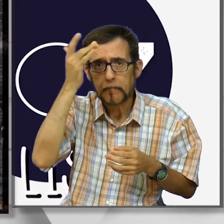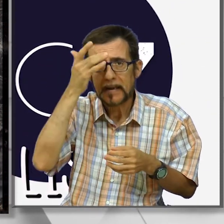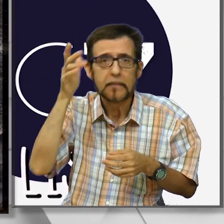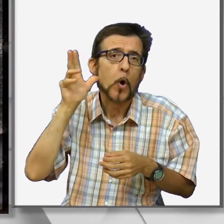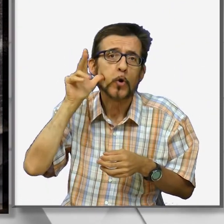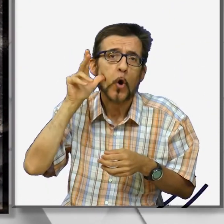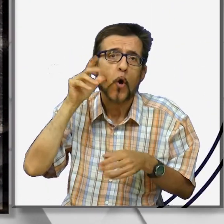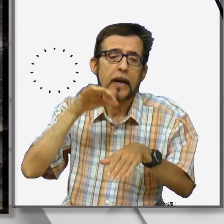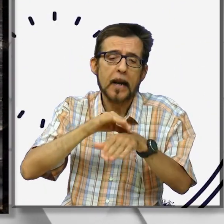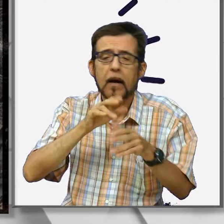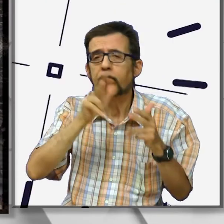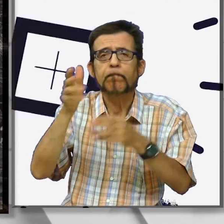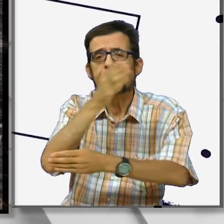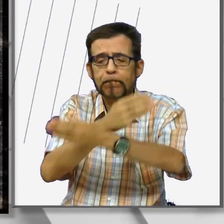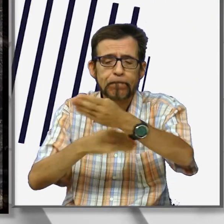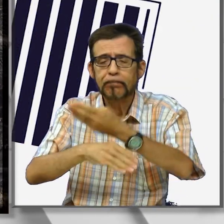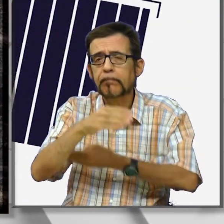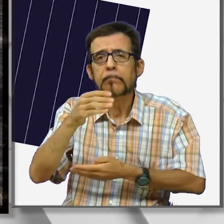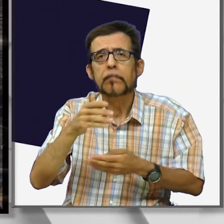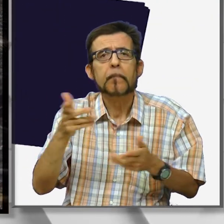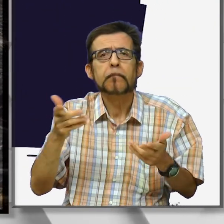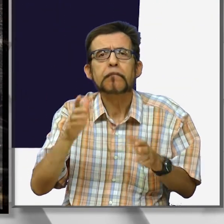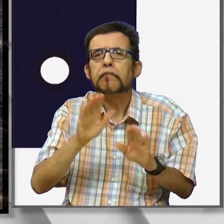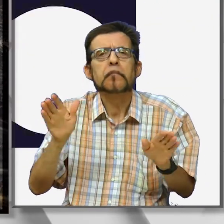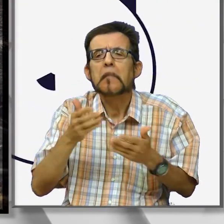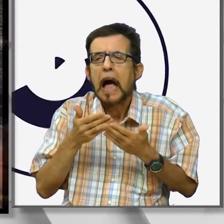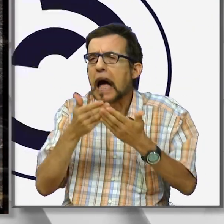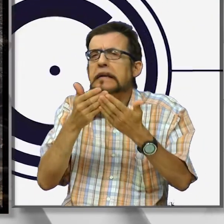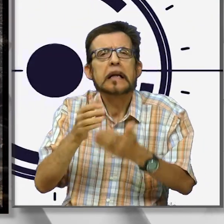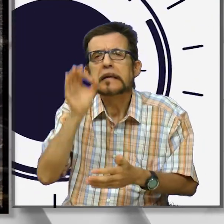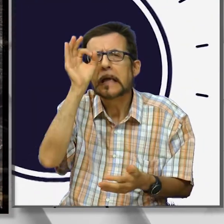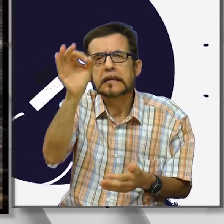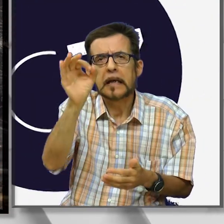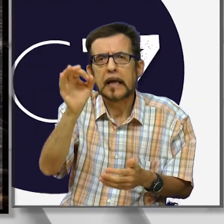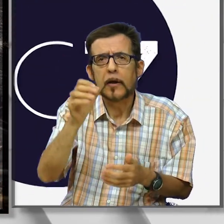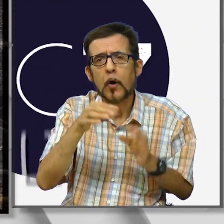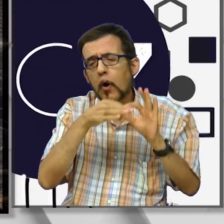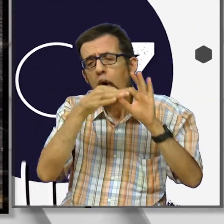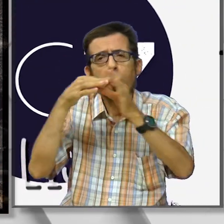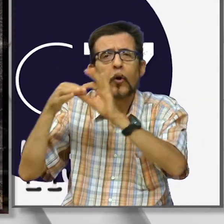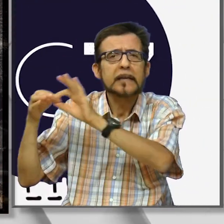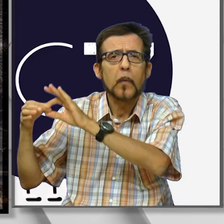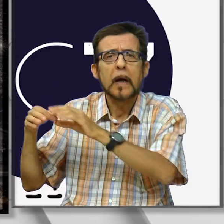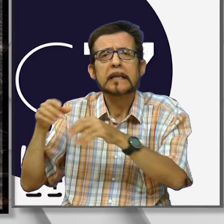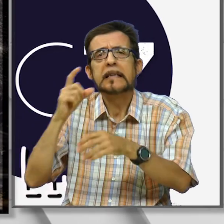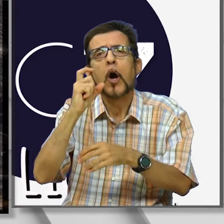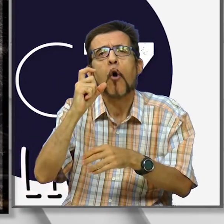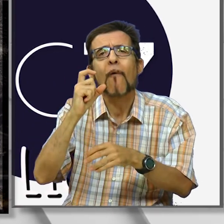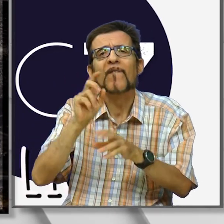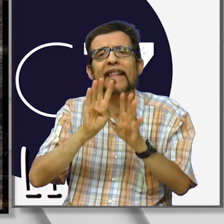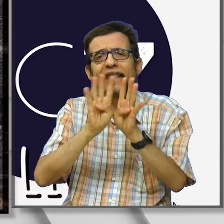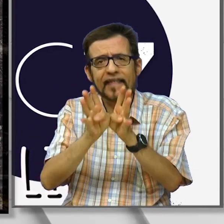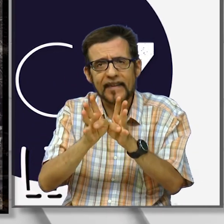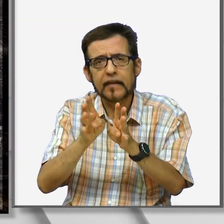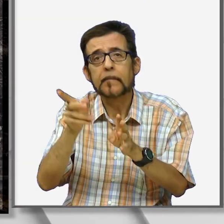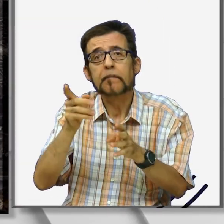portatrici di handicap sono rimaste praticamente senza assistenza proprio in seguito al Covid, ma parliamo anche del